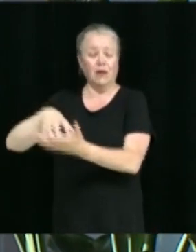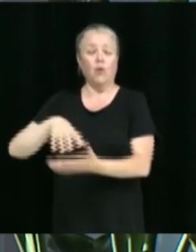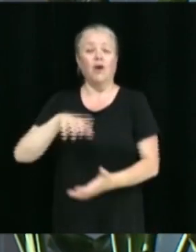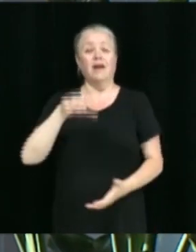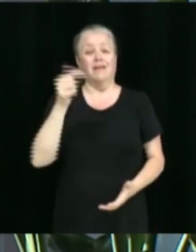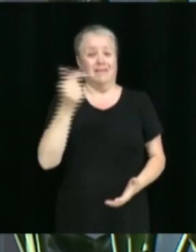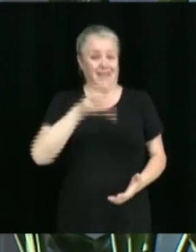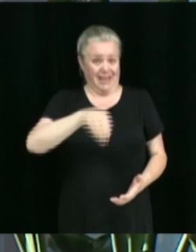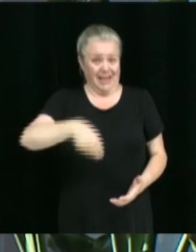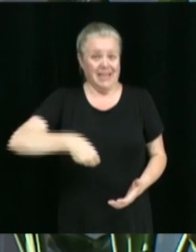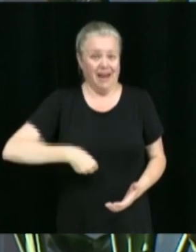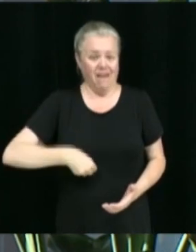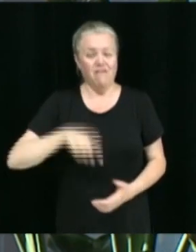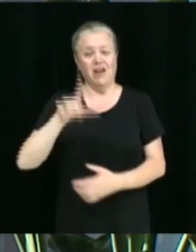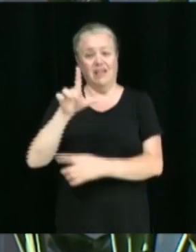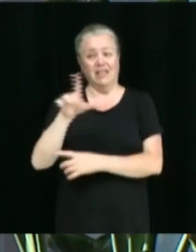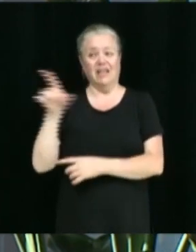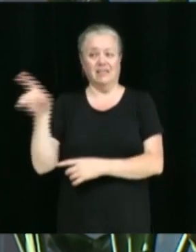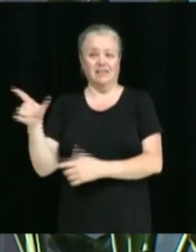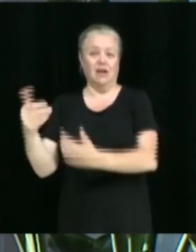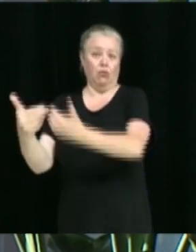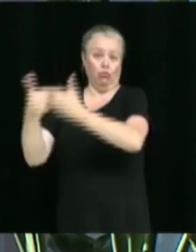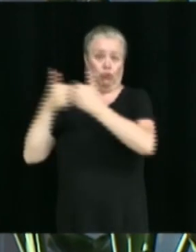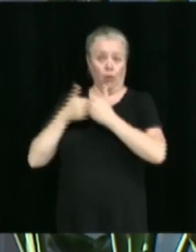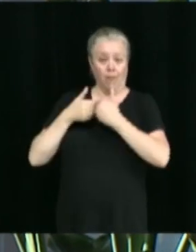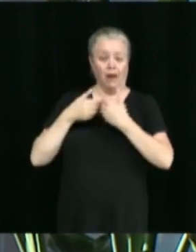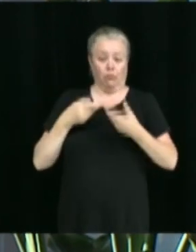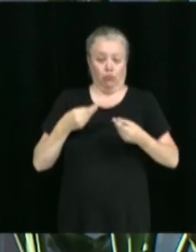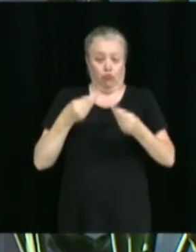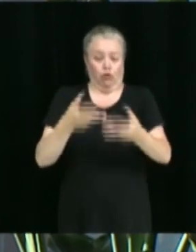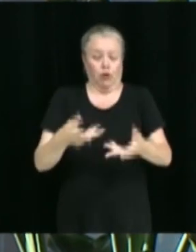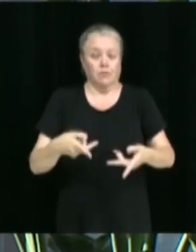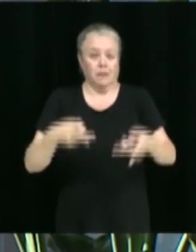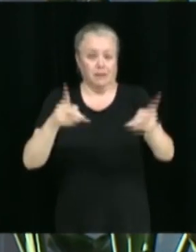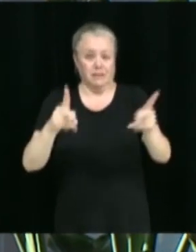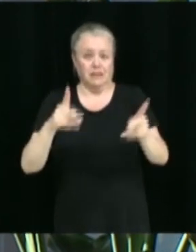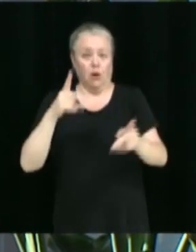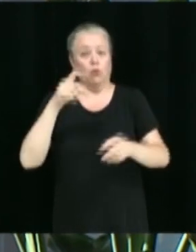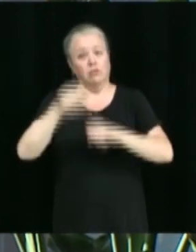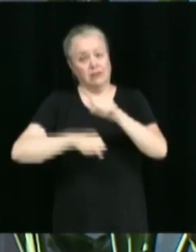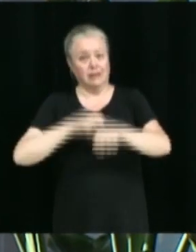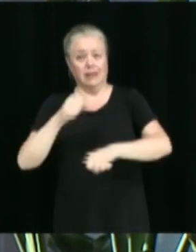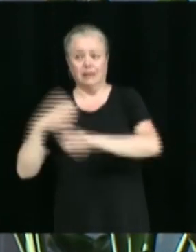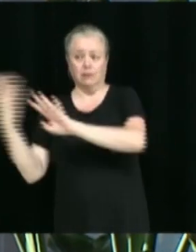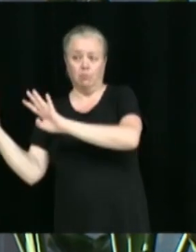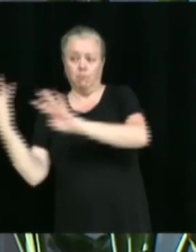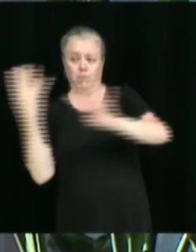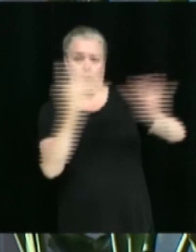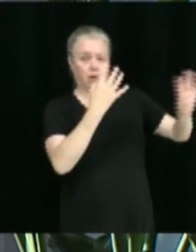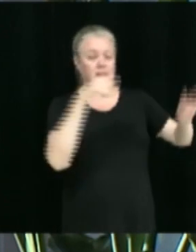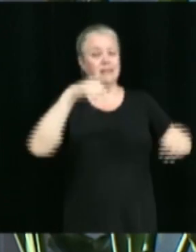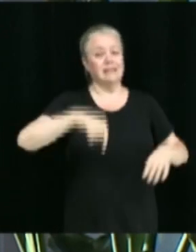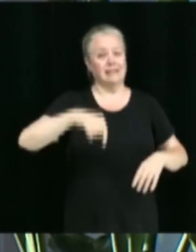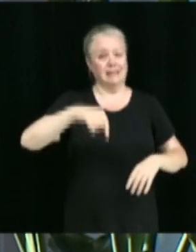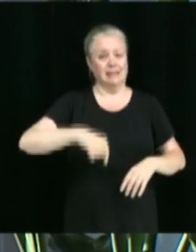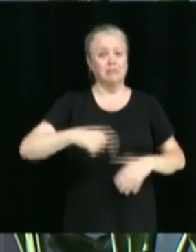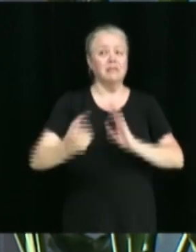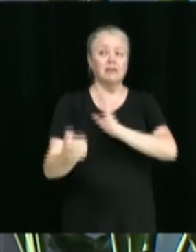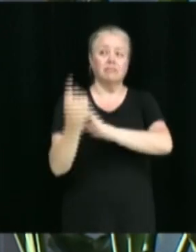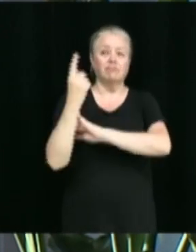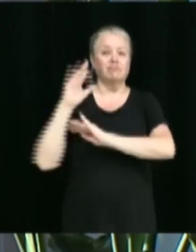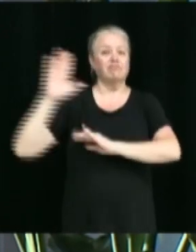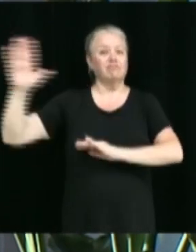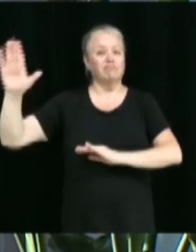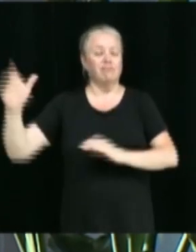'autoriser un droit de passage des cyclistes sur le territoire de la ville de Victoriaville dans le cadre de l'événement Défi vélo 2024